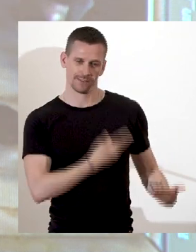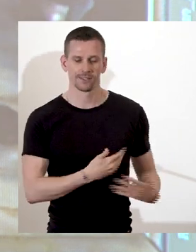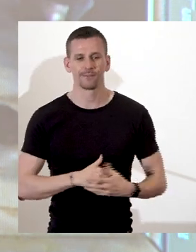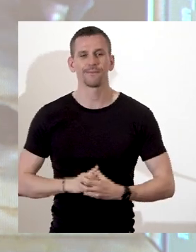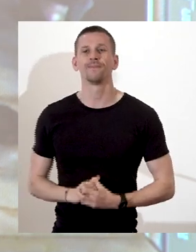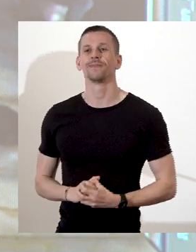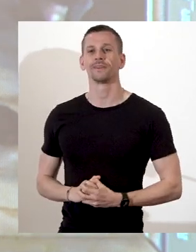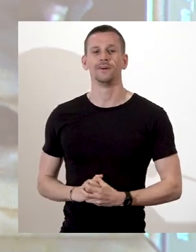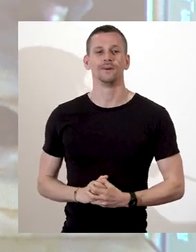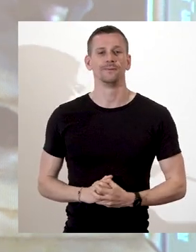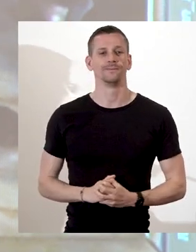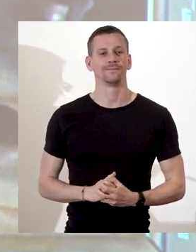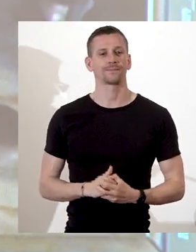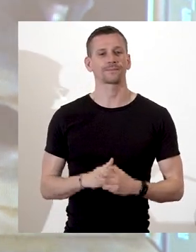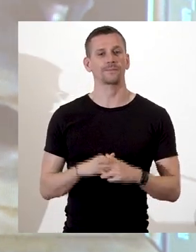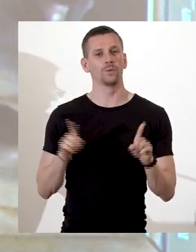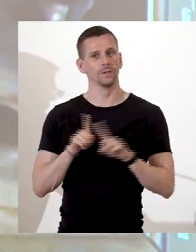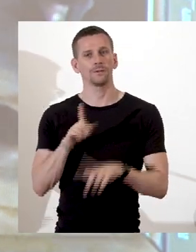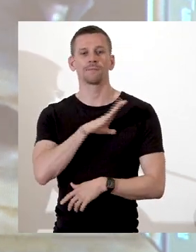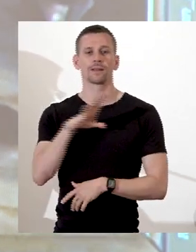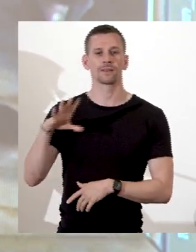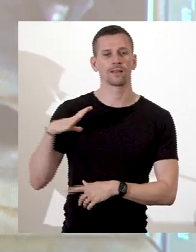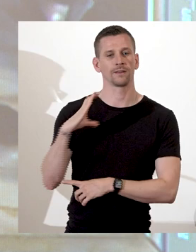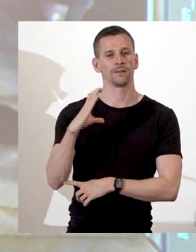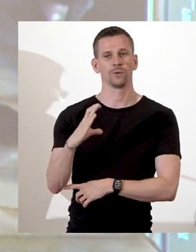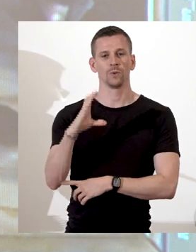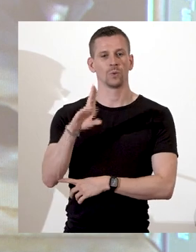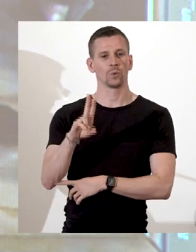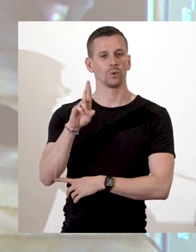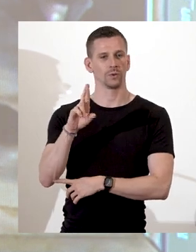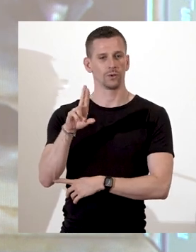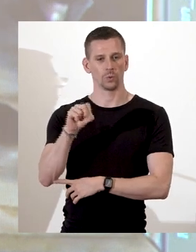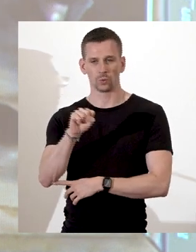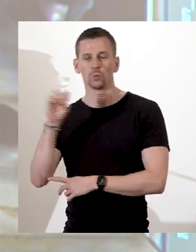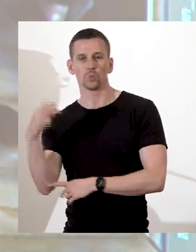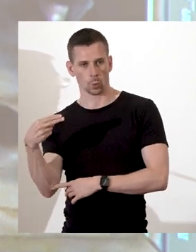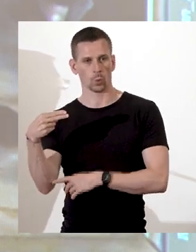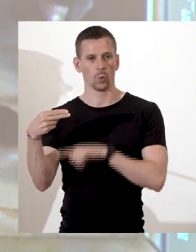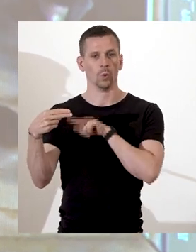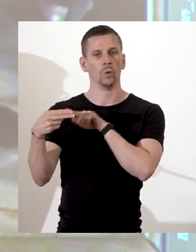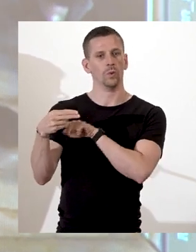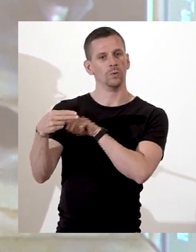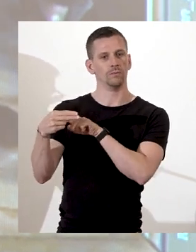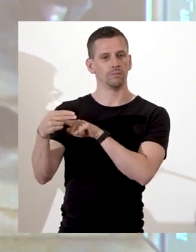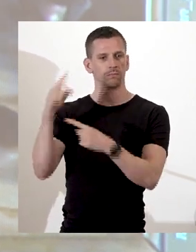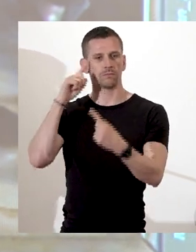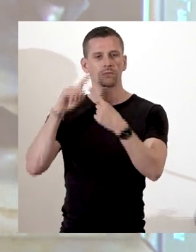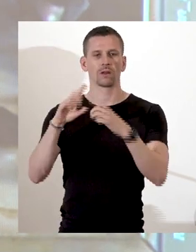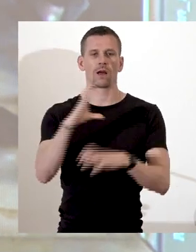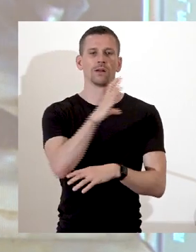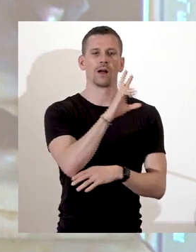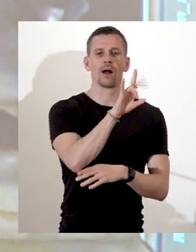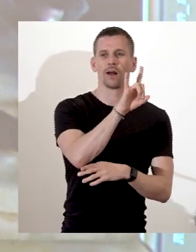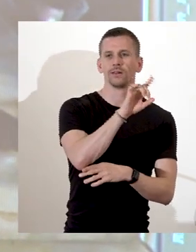Sacha Crusson, chargée de communication et de valorisation de la recherche du CRHIA de Nantes Université, qui a